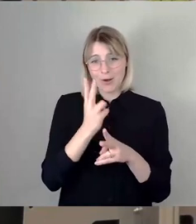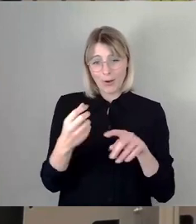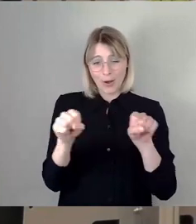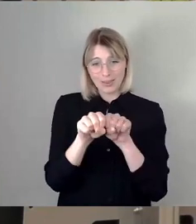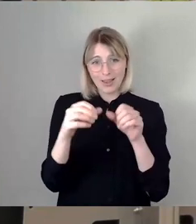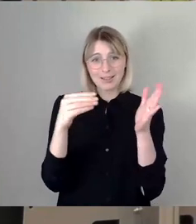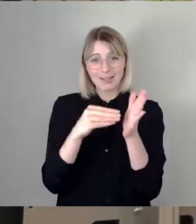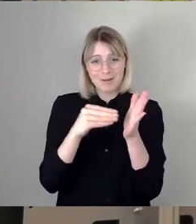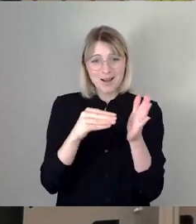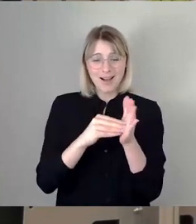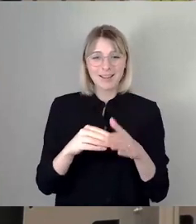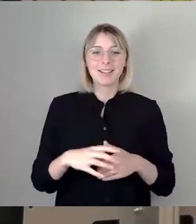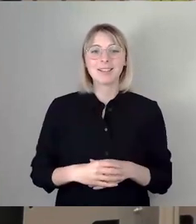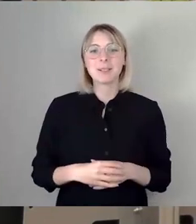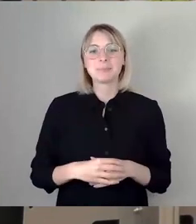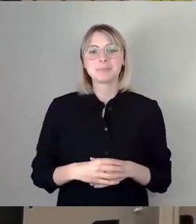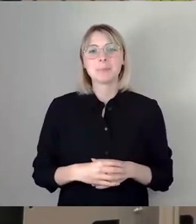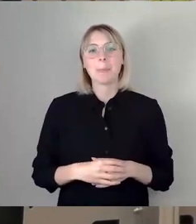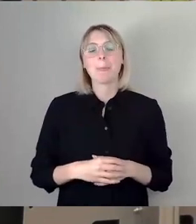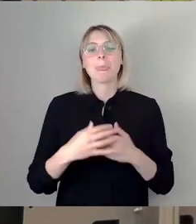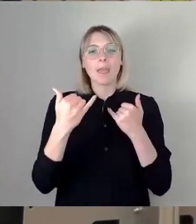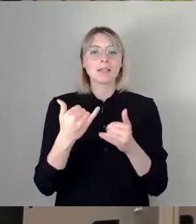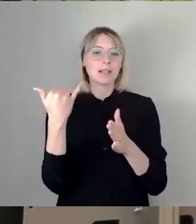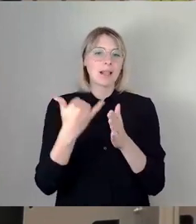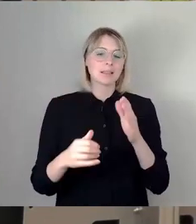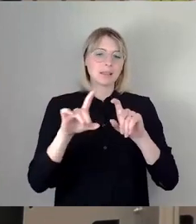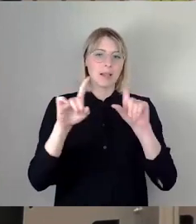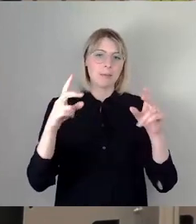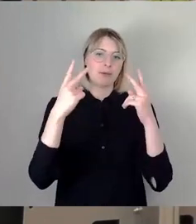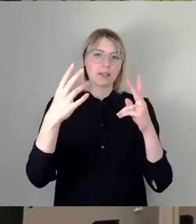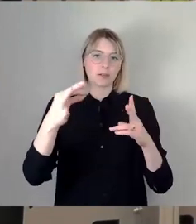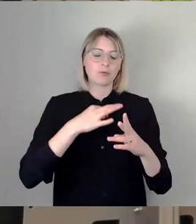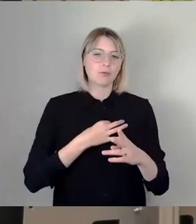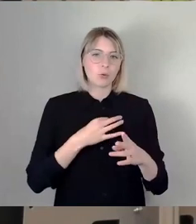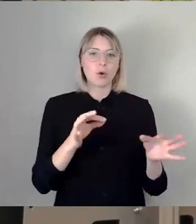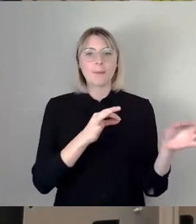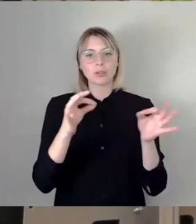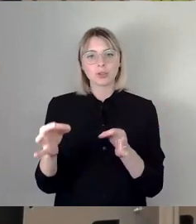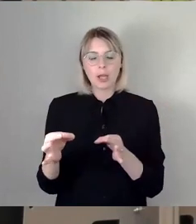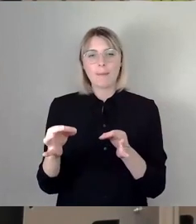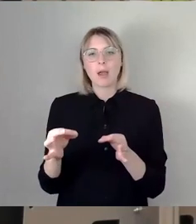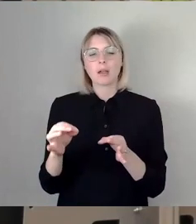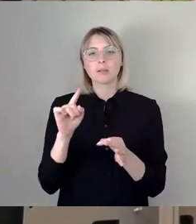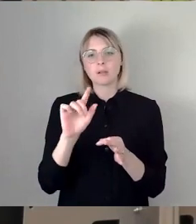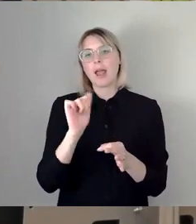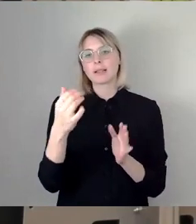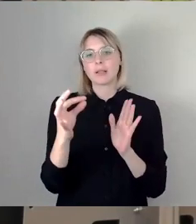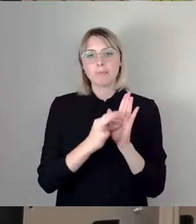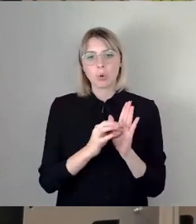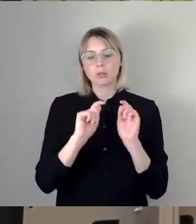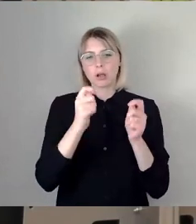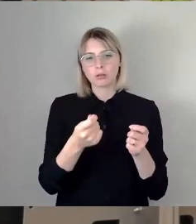Am Ende kommt noch mal ein wichtiges Thema aus unserer Sicht, was überschrieben ist, auch mit dem ersten Punkt unseres Antrags.